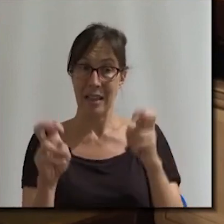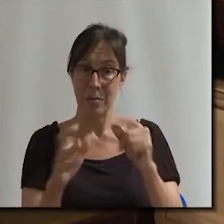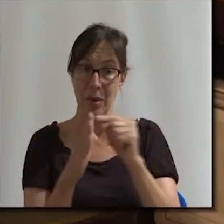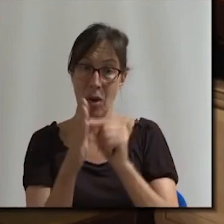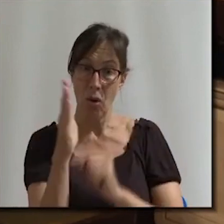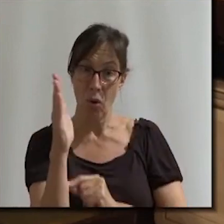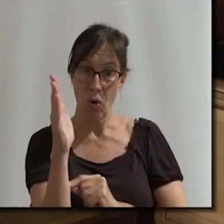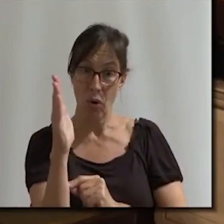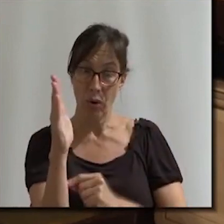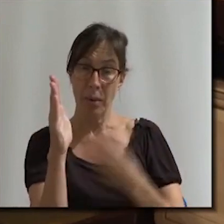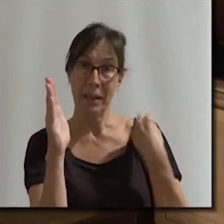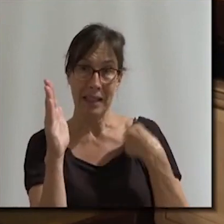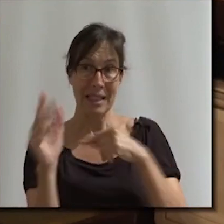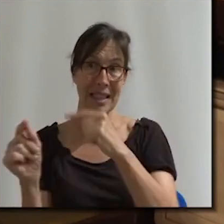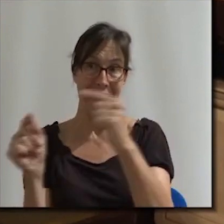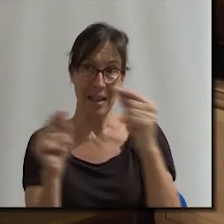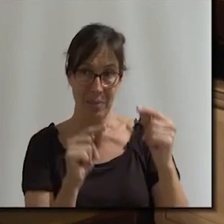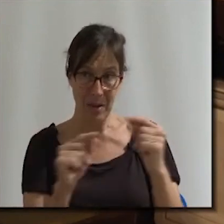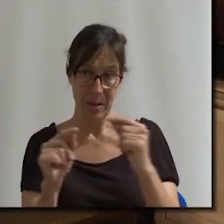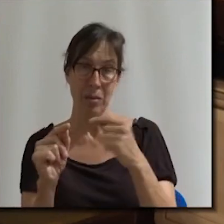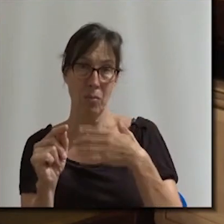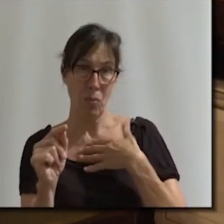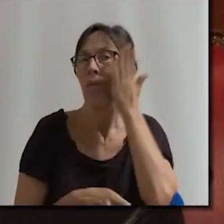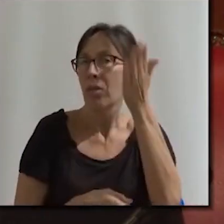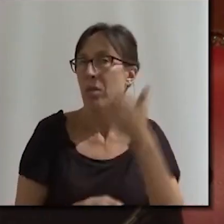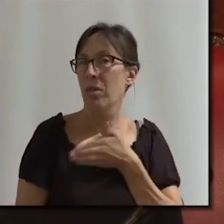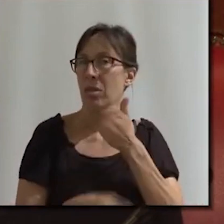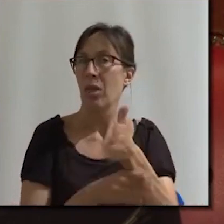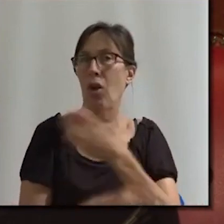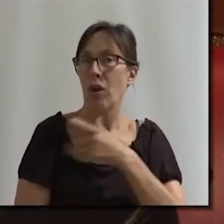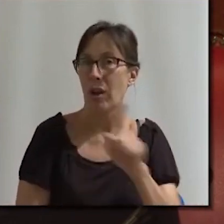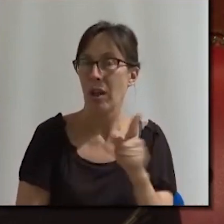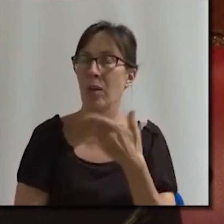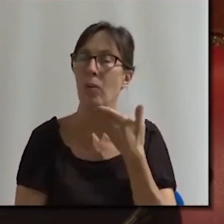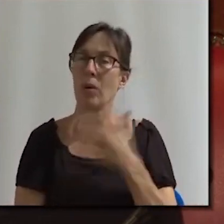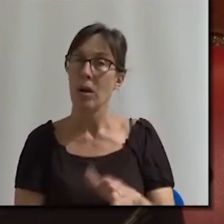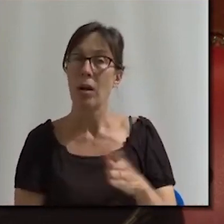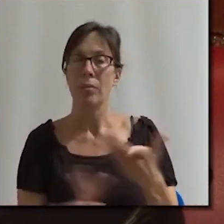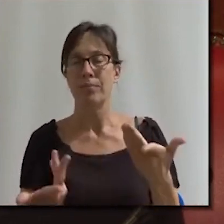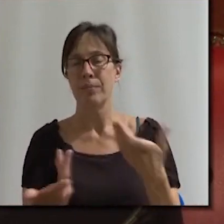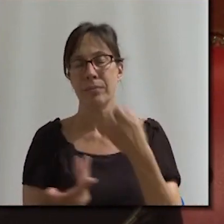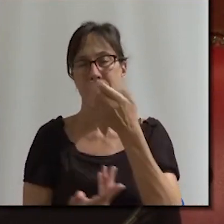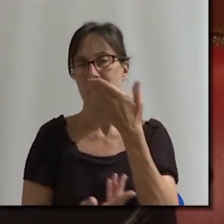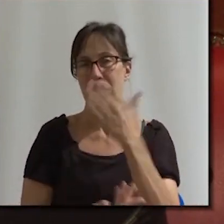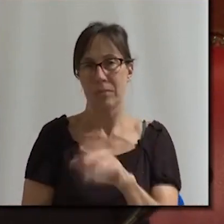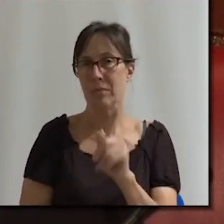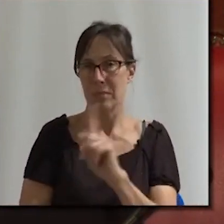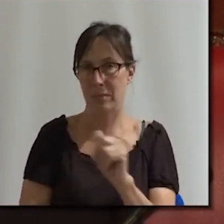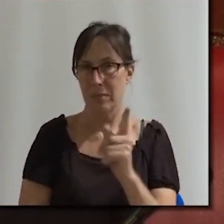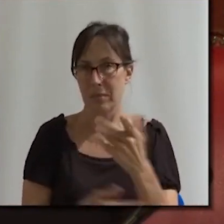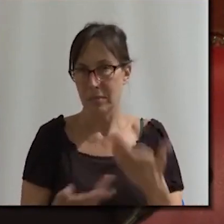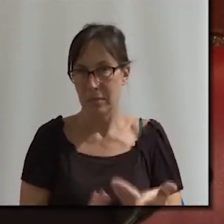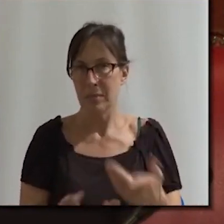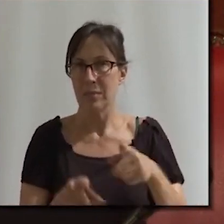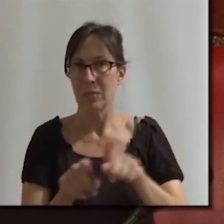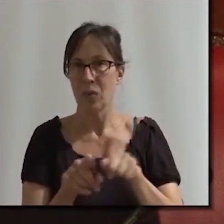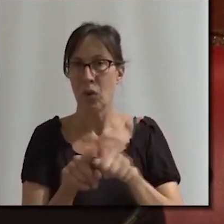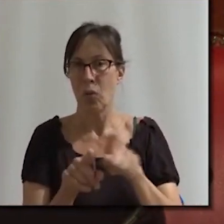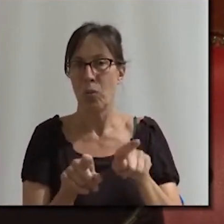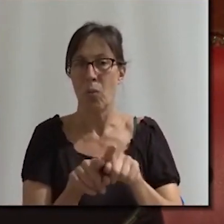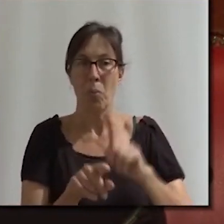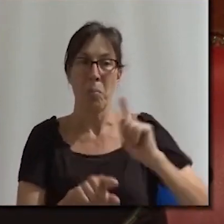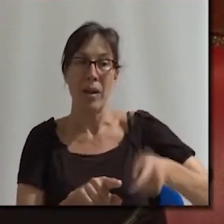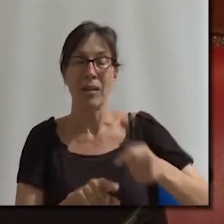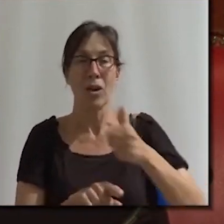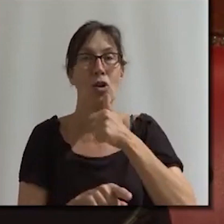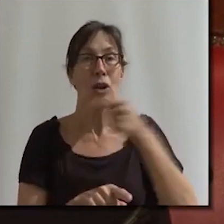Insinuar que hi hagi deixadesa per part dels regidors per no acudir a la taula de l'esport també ho considerem que és molt poc indicat. I, repeteixo, no és un òrgan decisori, l'Òrgan